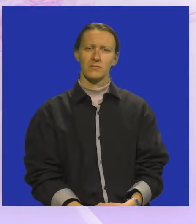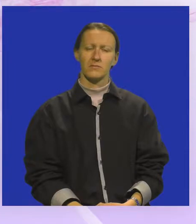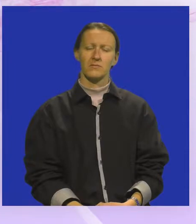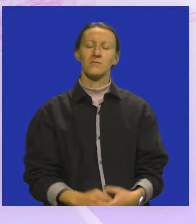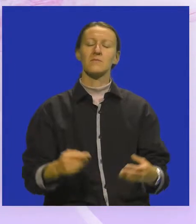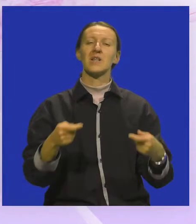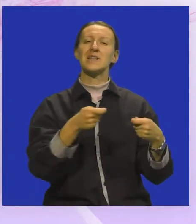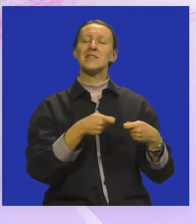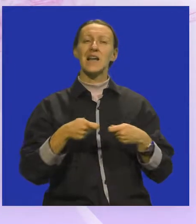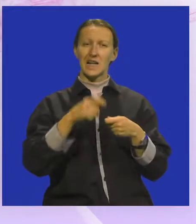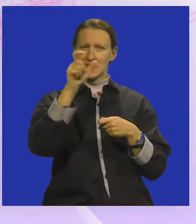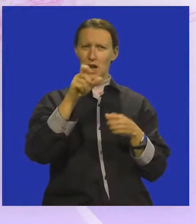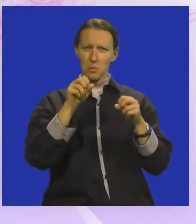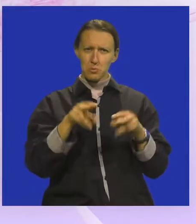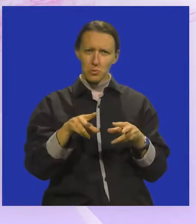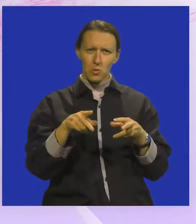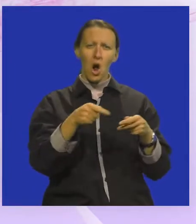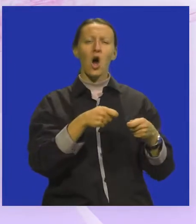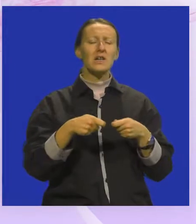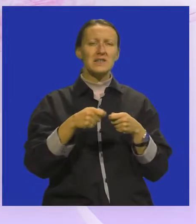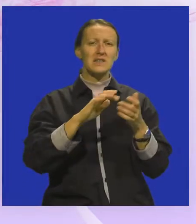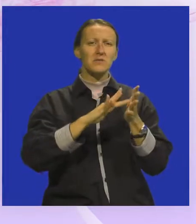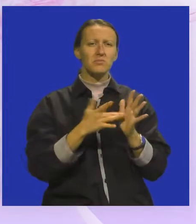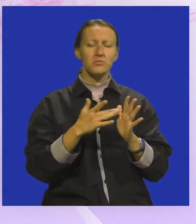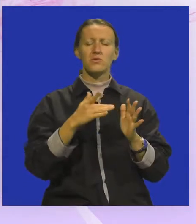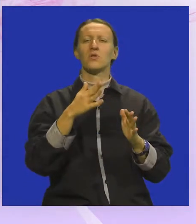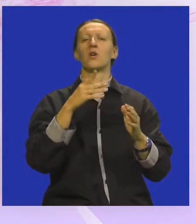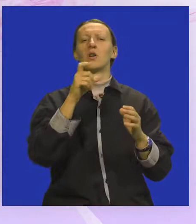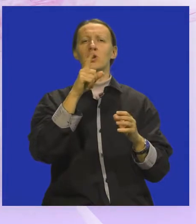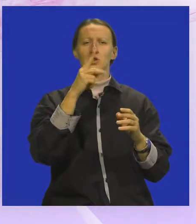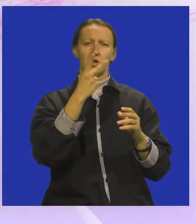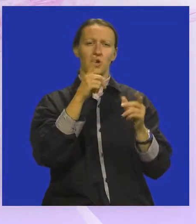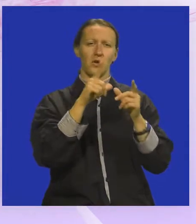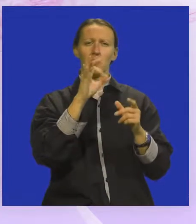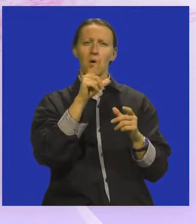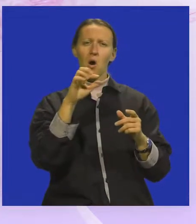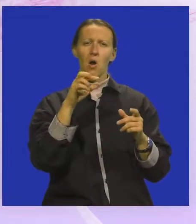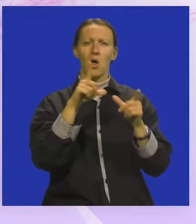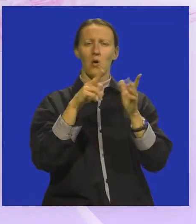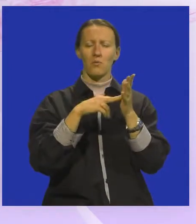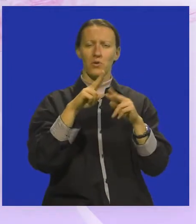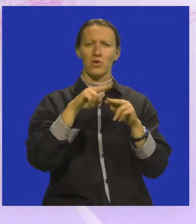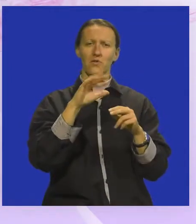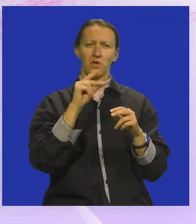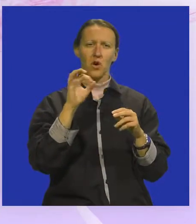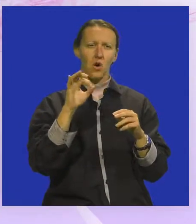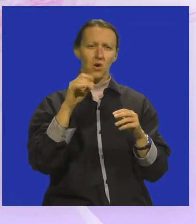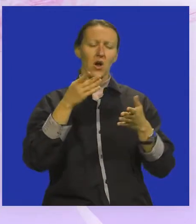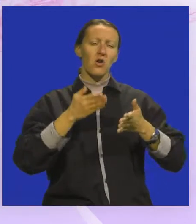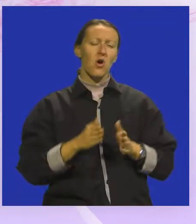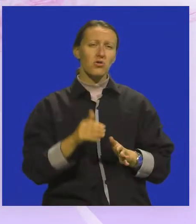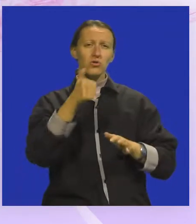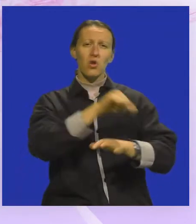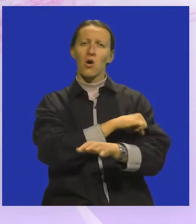Zajednica Taljana Pula organizirala je manifestaciju Či Wolom Fiore, povodom stote godišnice rođenja talijanskog pisca